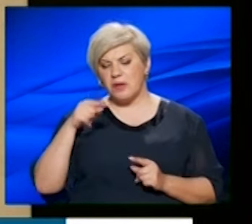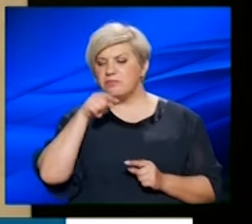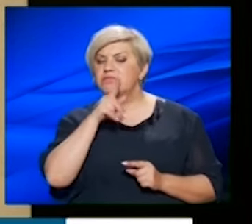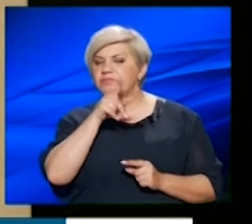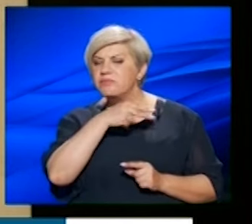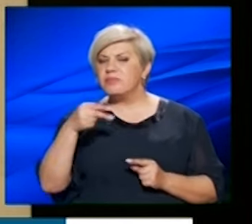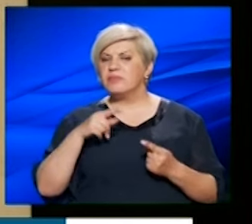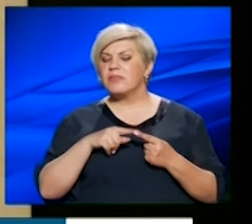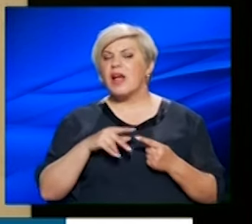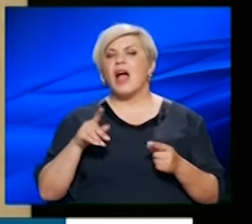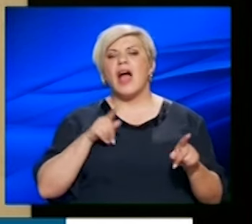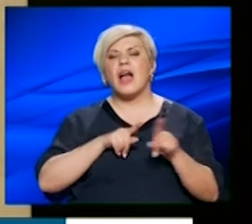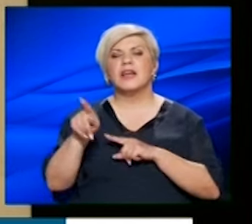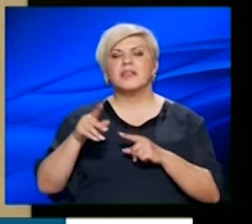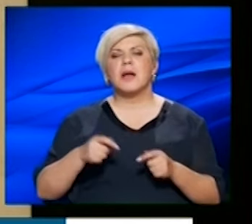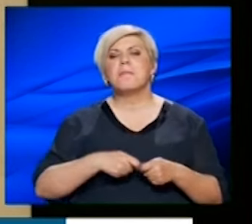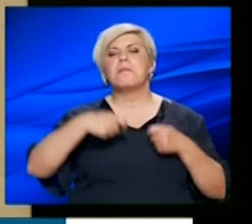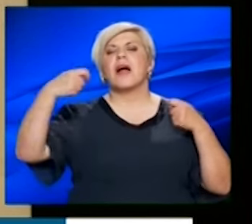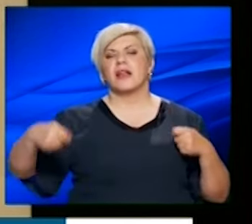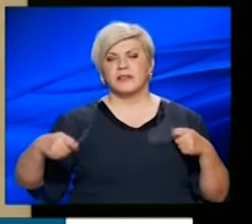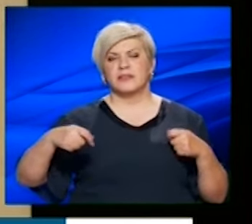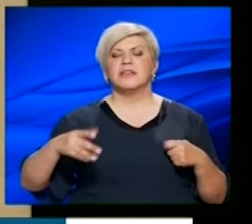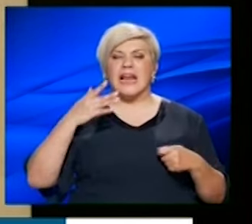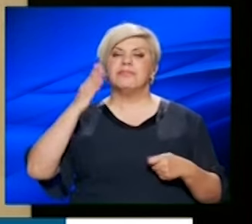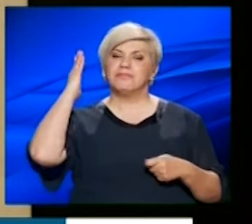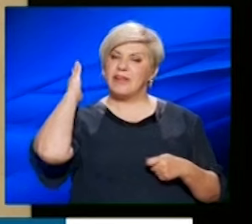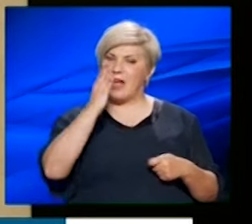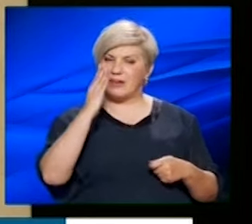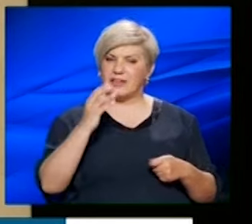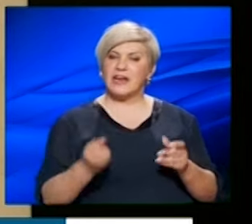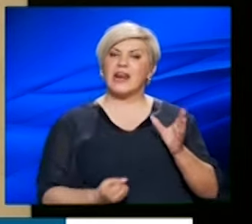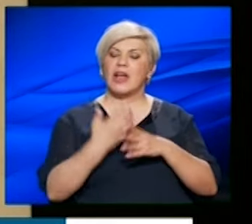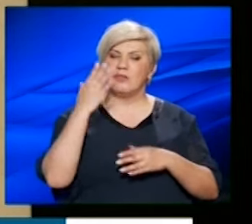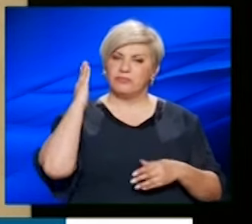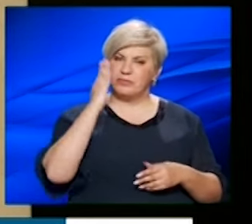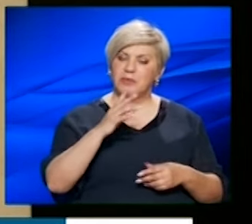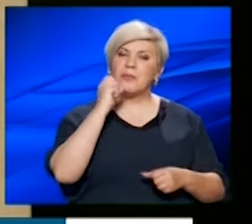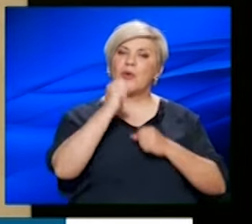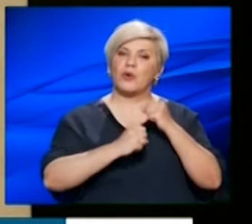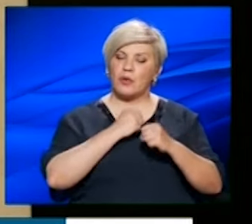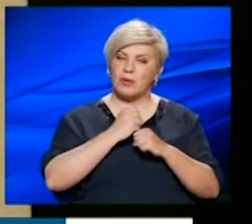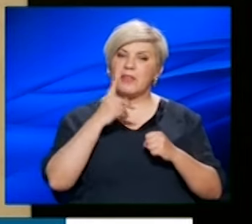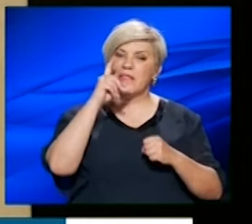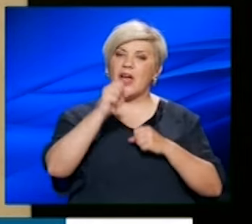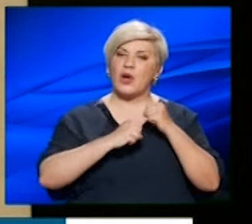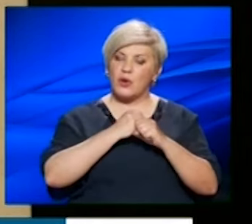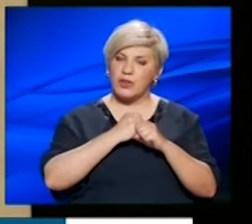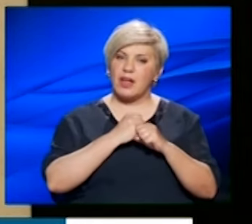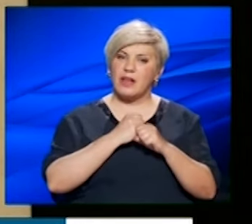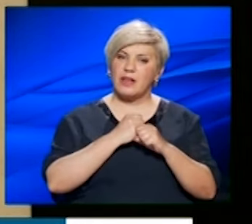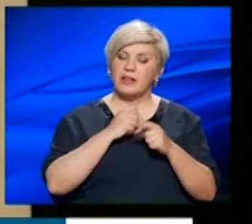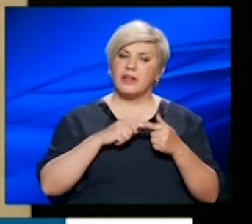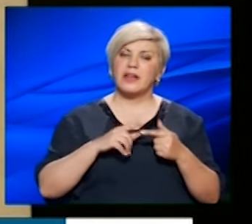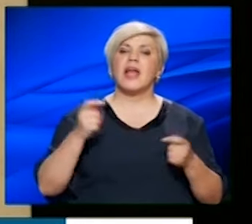σήμερα, ασχέτως είναι για παράταση, αλλά πάλι χαράτσι είναι, νέο κιόλας, μετά από χρόνια, μετά από δέκα χρόνια δεν κάνω λάθος,